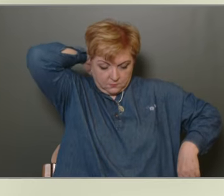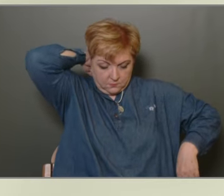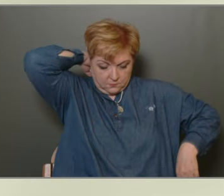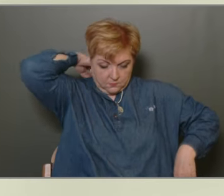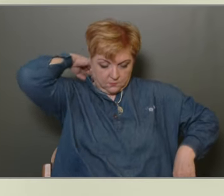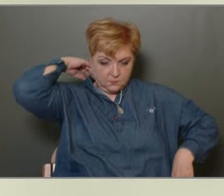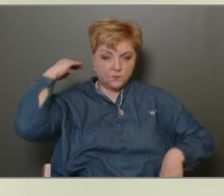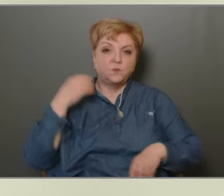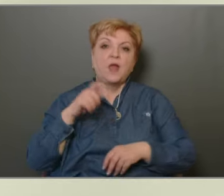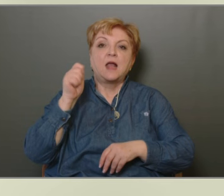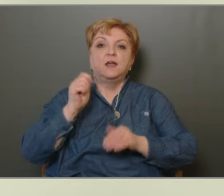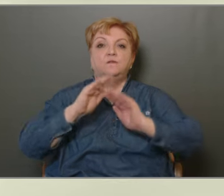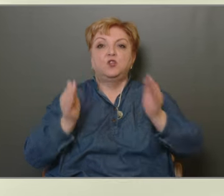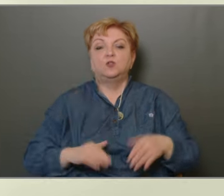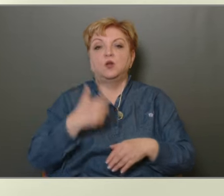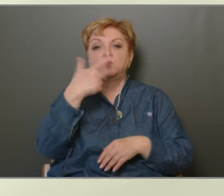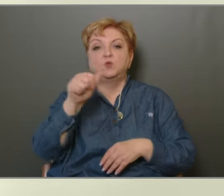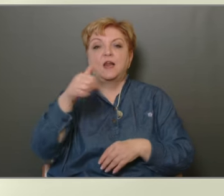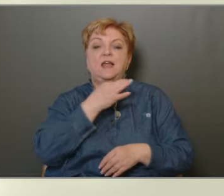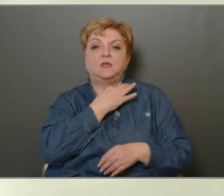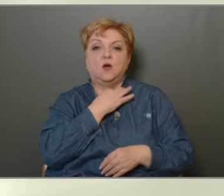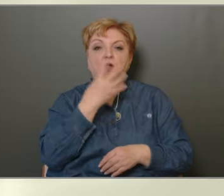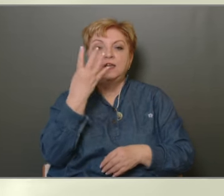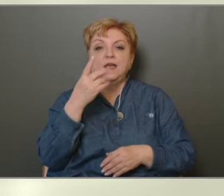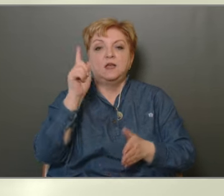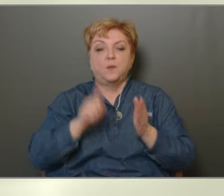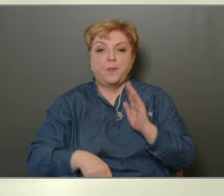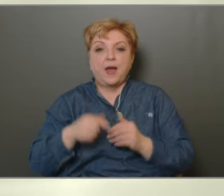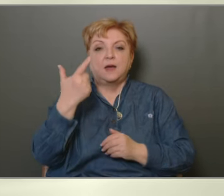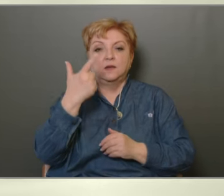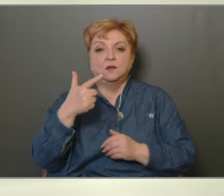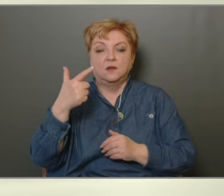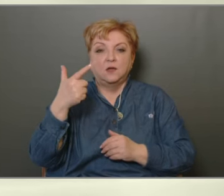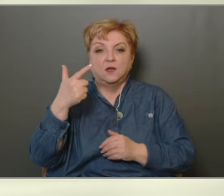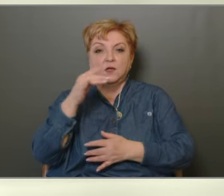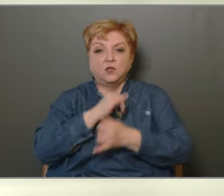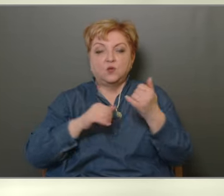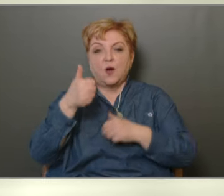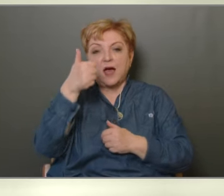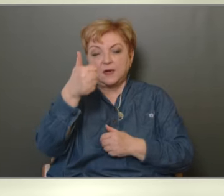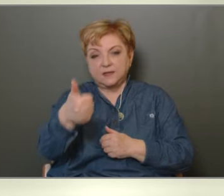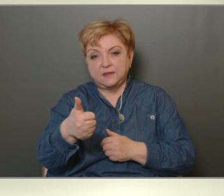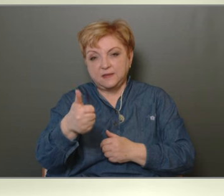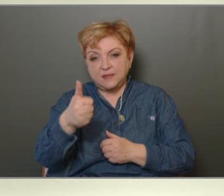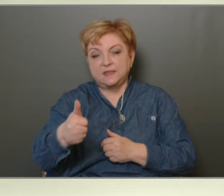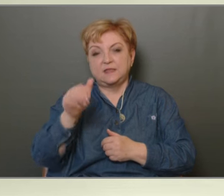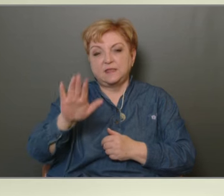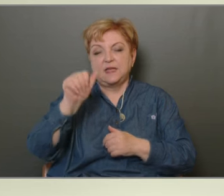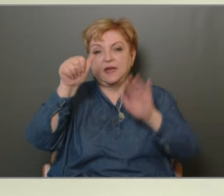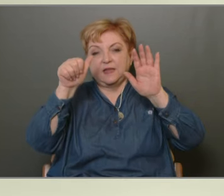Képviselő testület 21 egyhangúan a 4 per 2024 Janá 11-ei önkormányzati